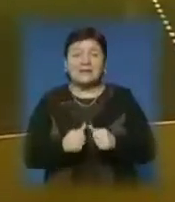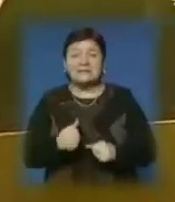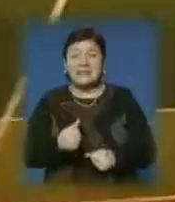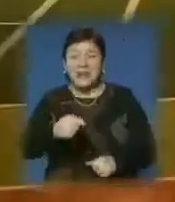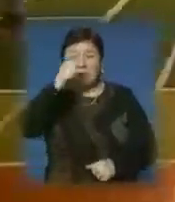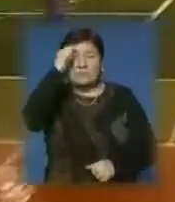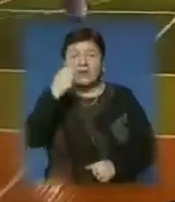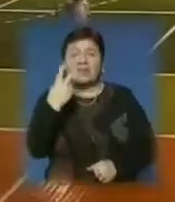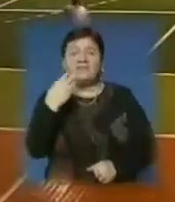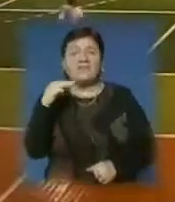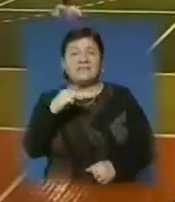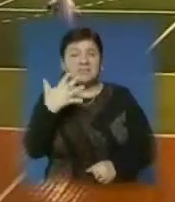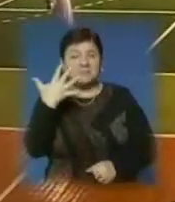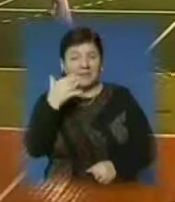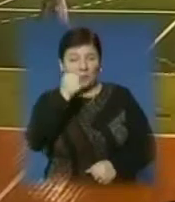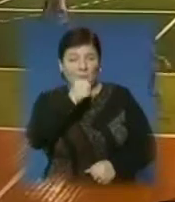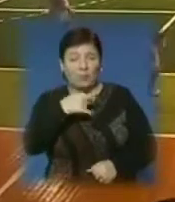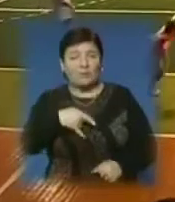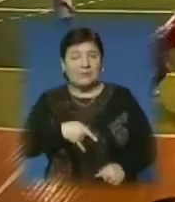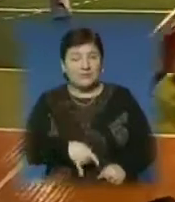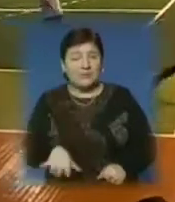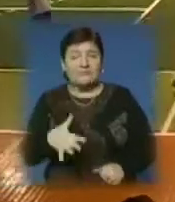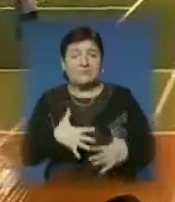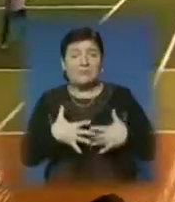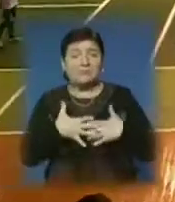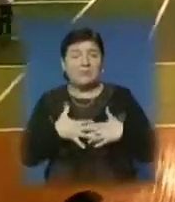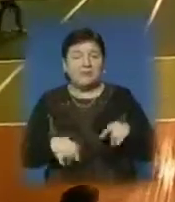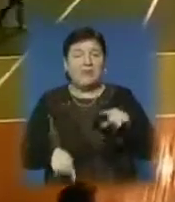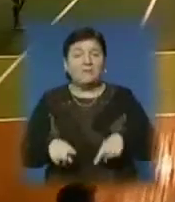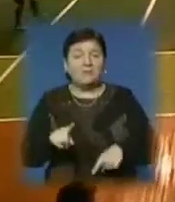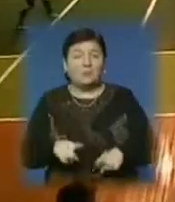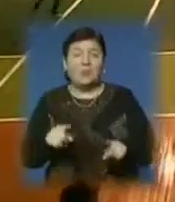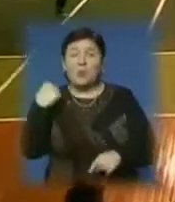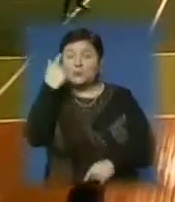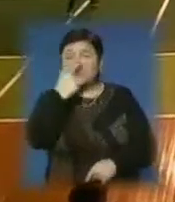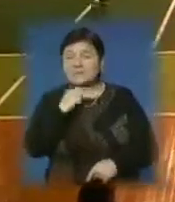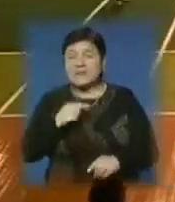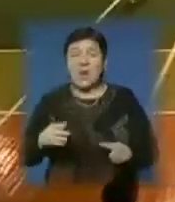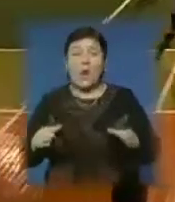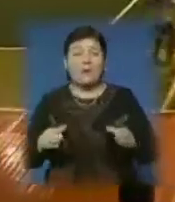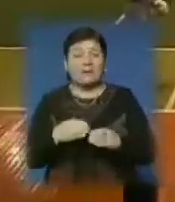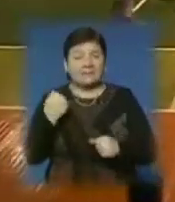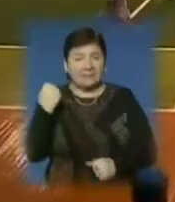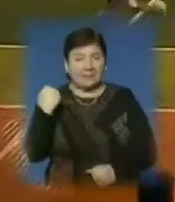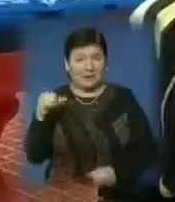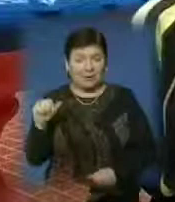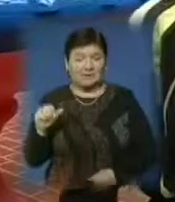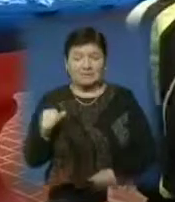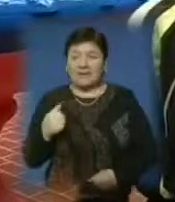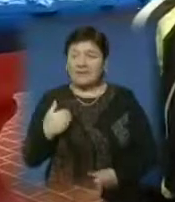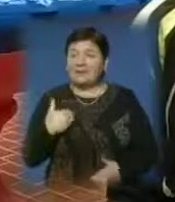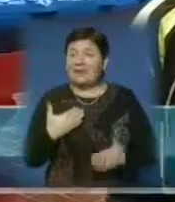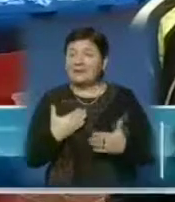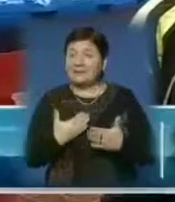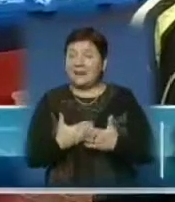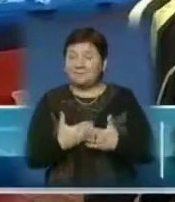2005 року народження. Усі вони люблять футбол, прагнуть особистих і командних перемог. Я недавно